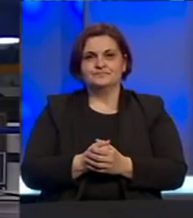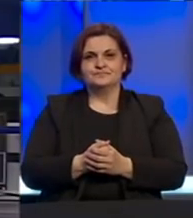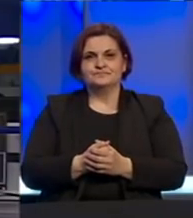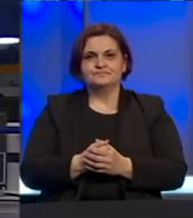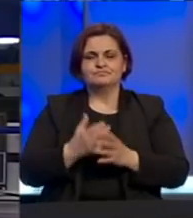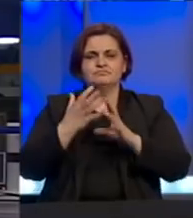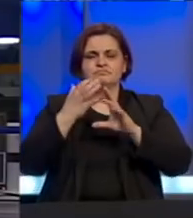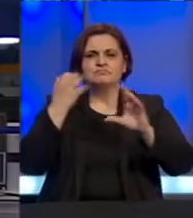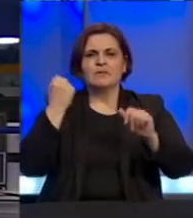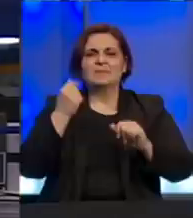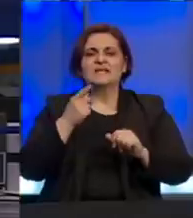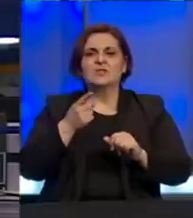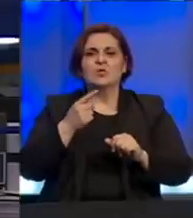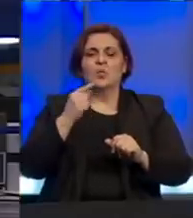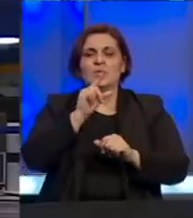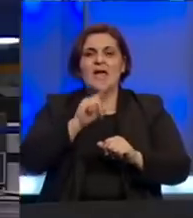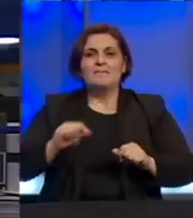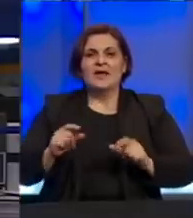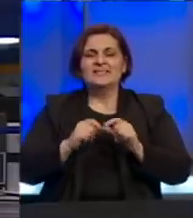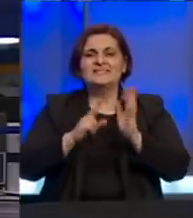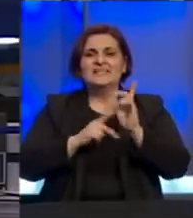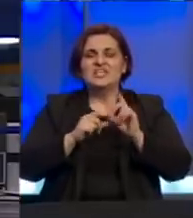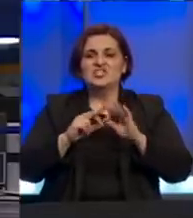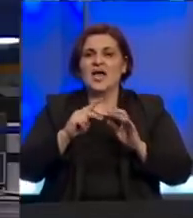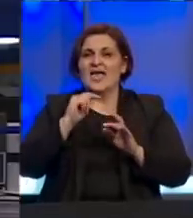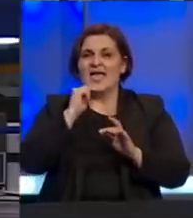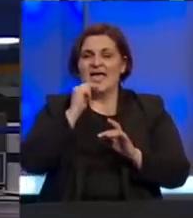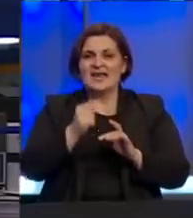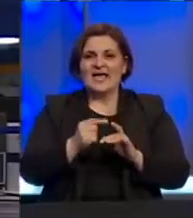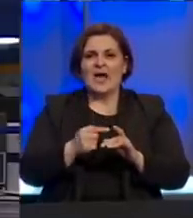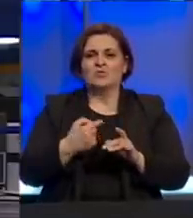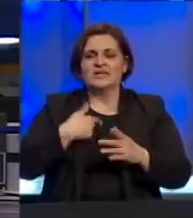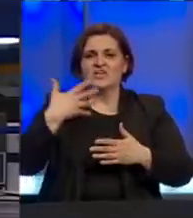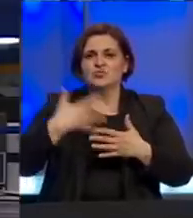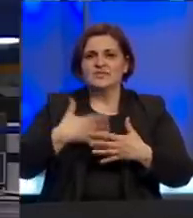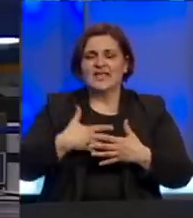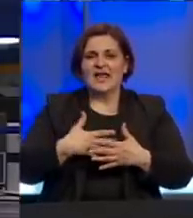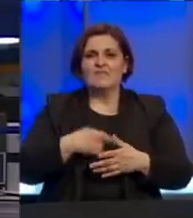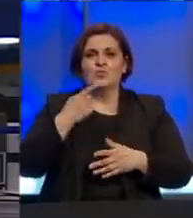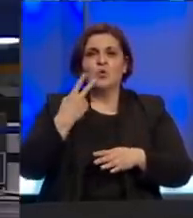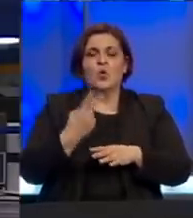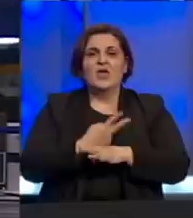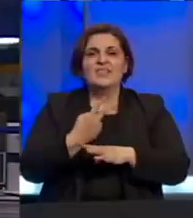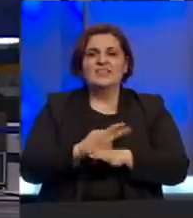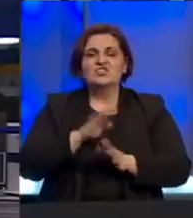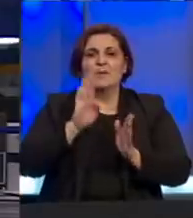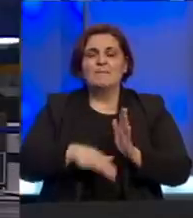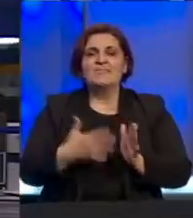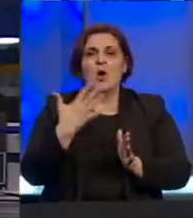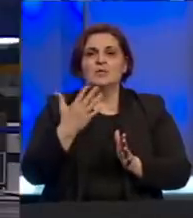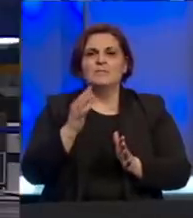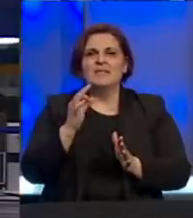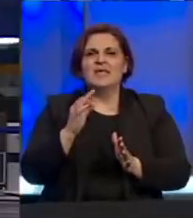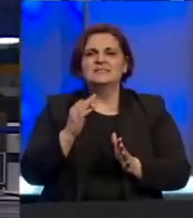Veleposlanik Bosne i Hercegovine u Japanu Siniša Berijan izjavio je za BHT1 da se u toj državi nalazi manje od 50